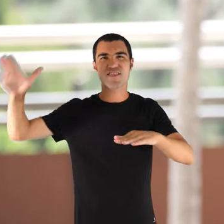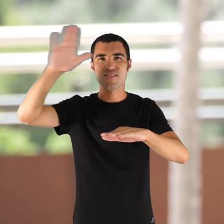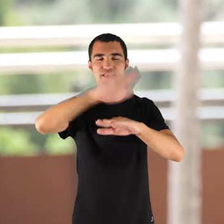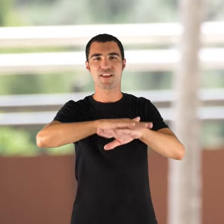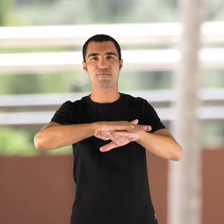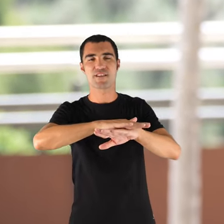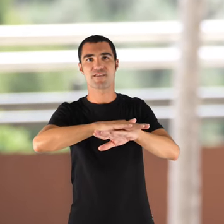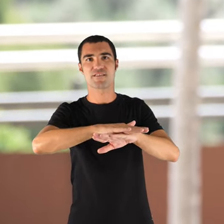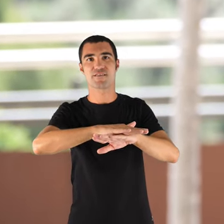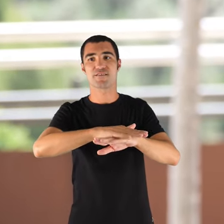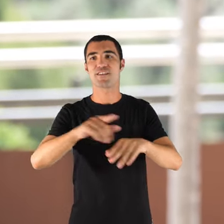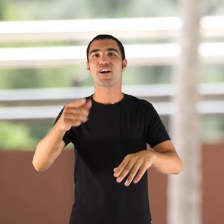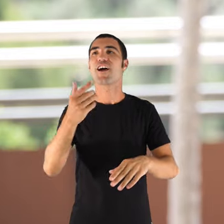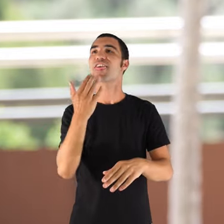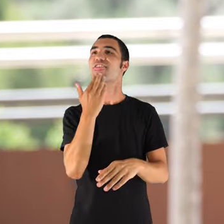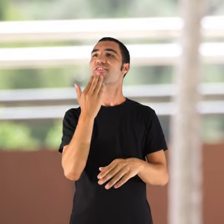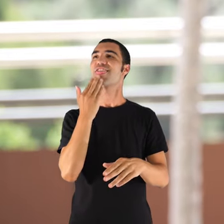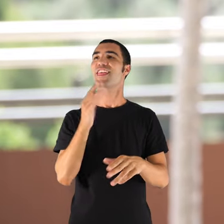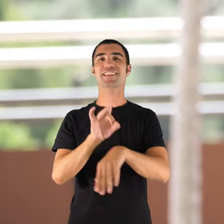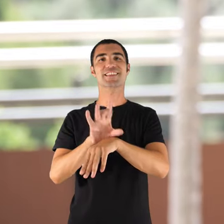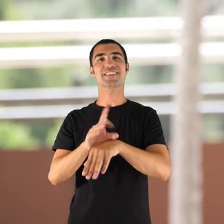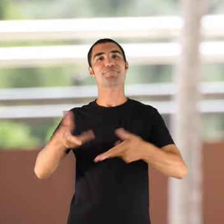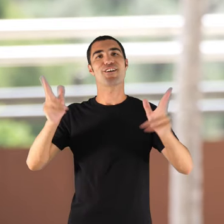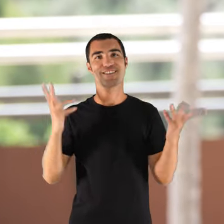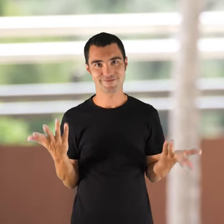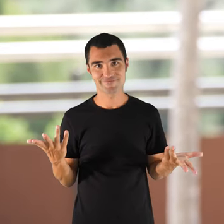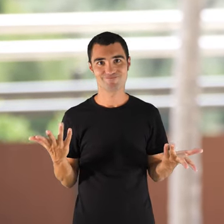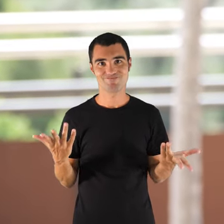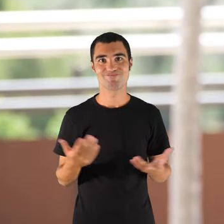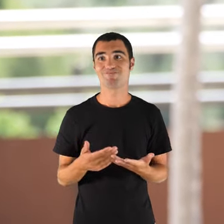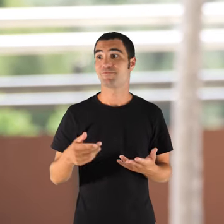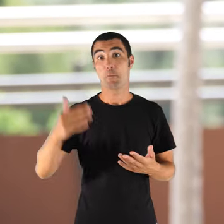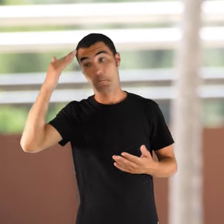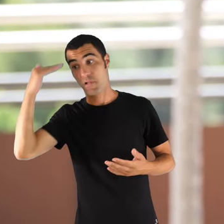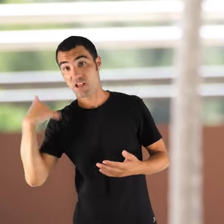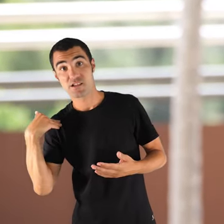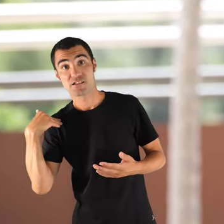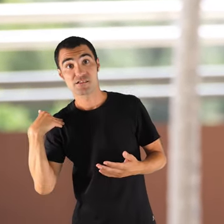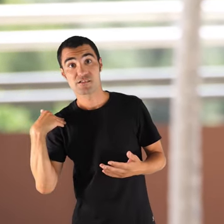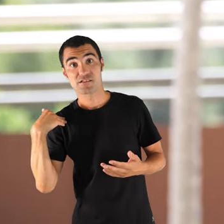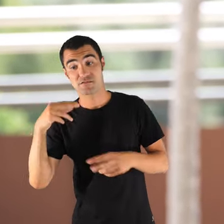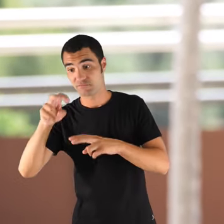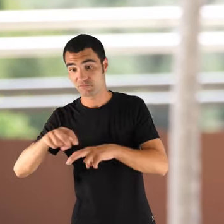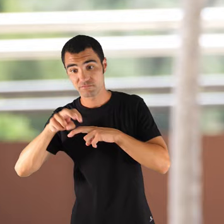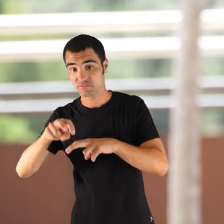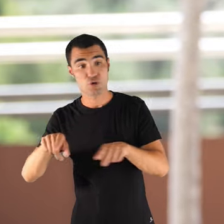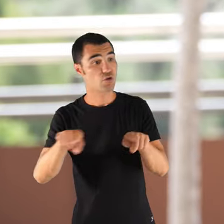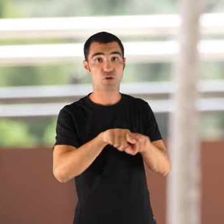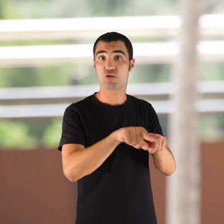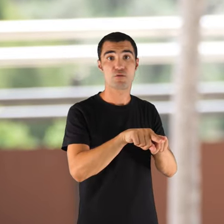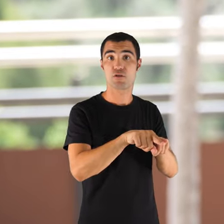recreo. Tant pagès com pescadors. el sector primari,